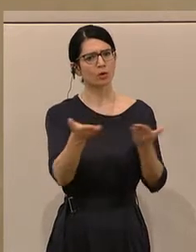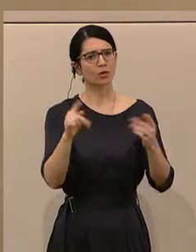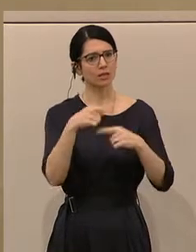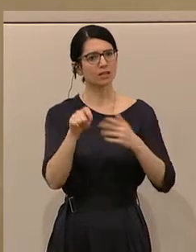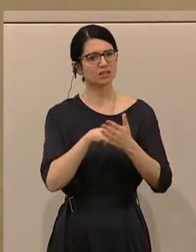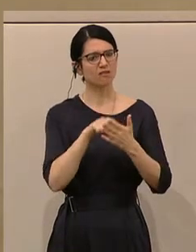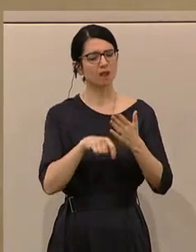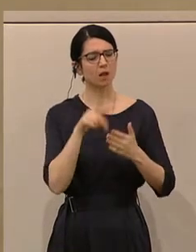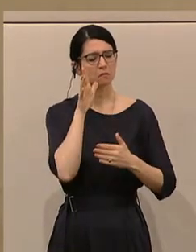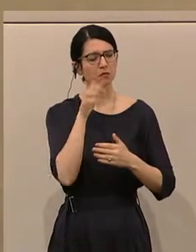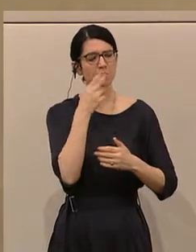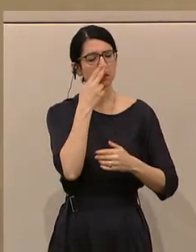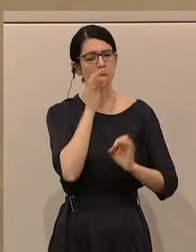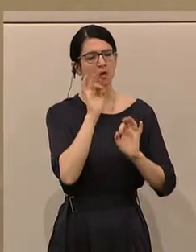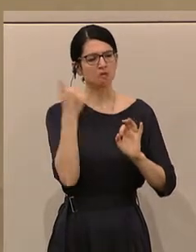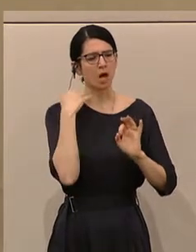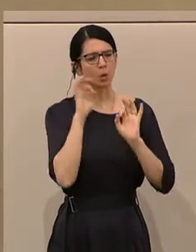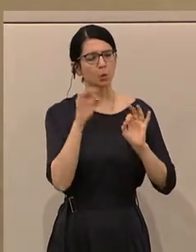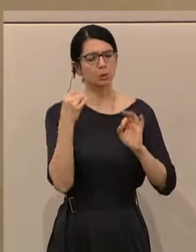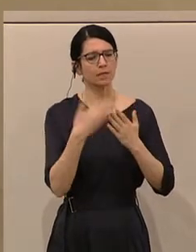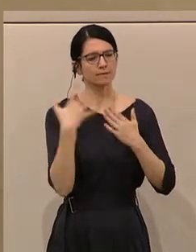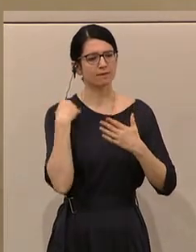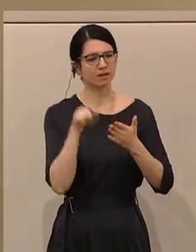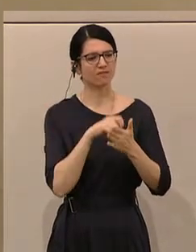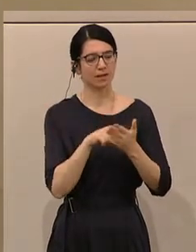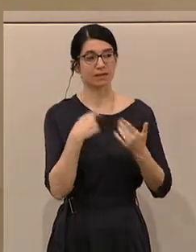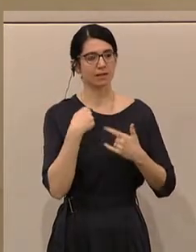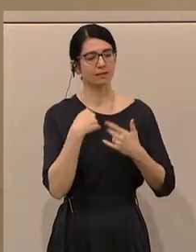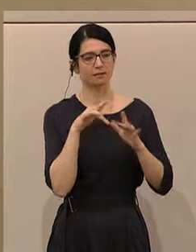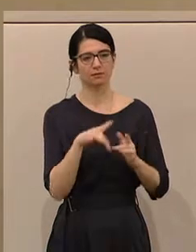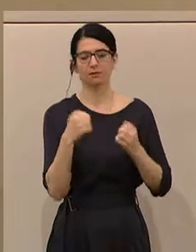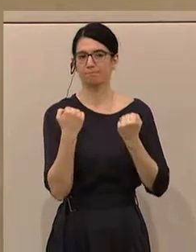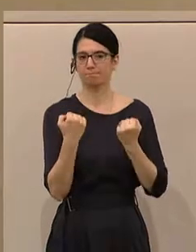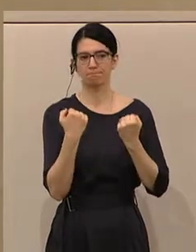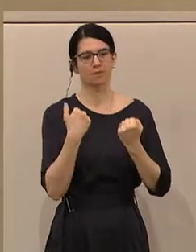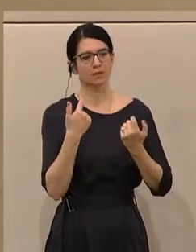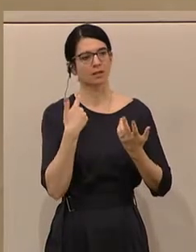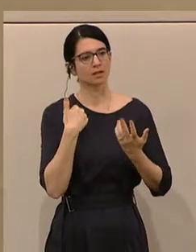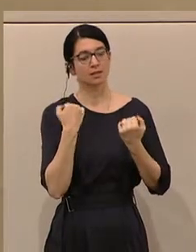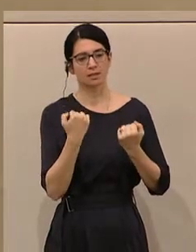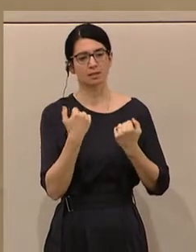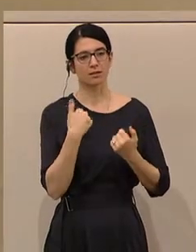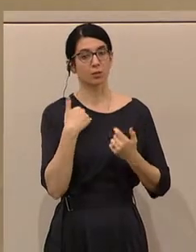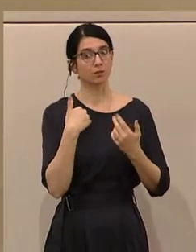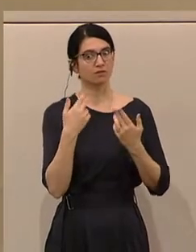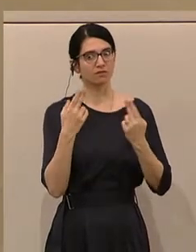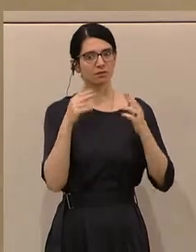nächsten Wahlen auch gutieren wird. Da bin ich felsenfest davon überzeugt. Und was ganz wichtig ist in diesem Land ist,